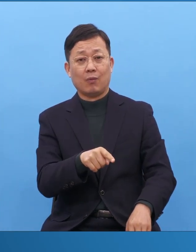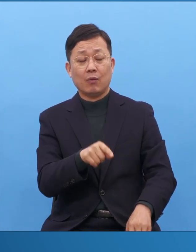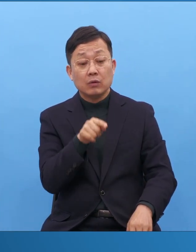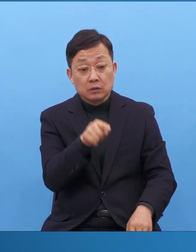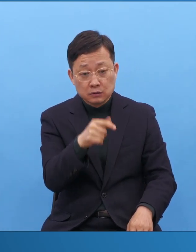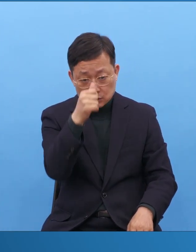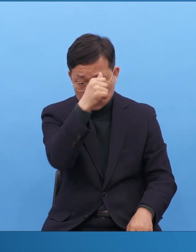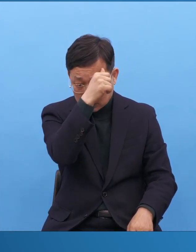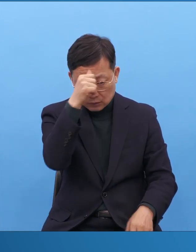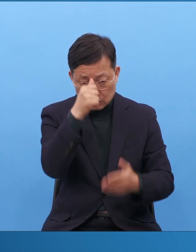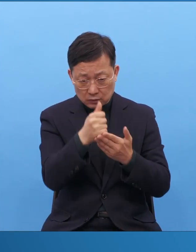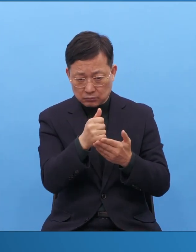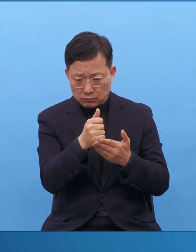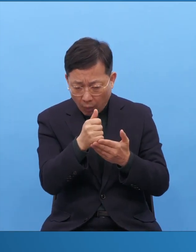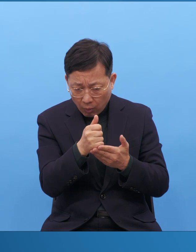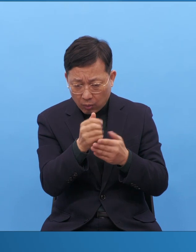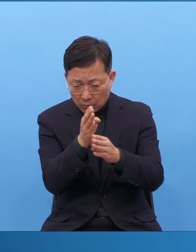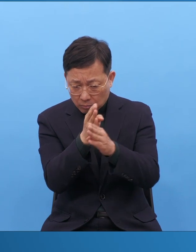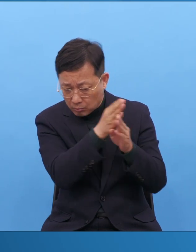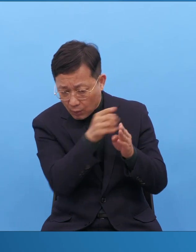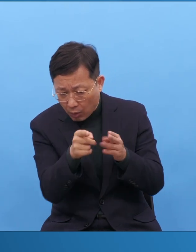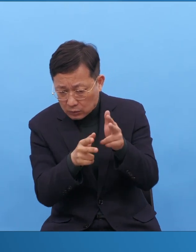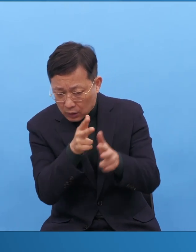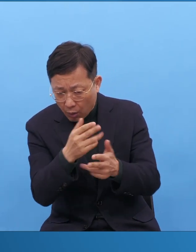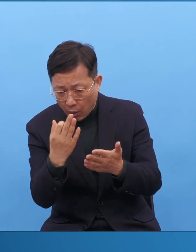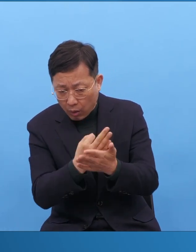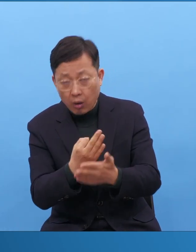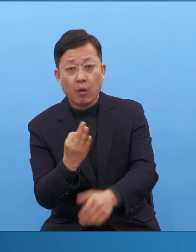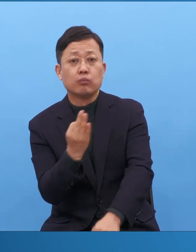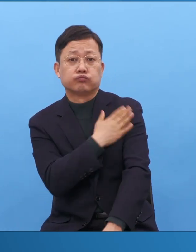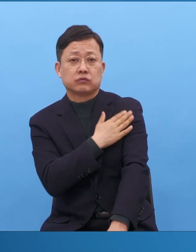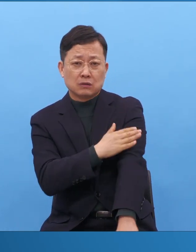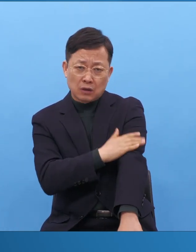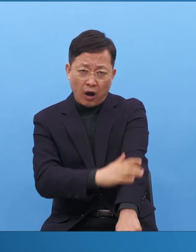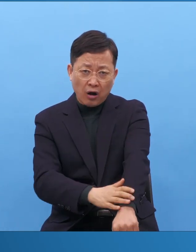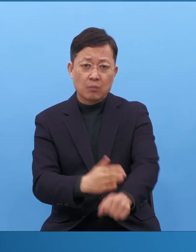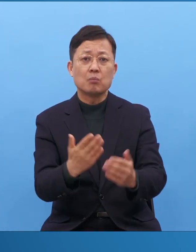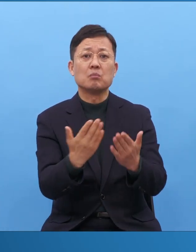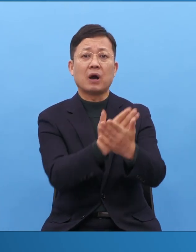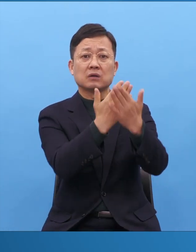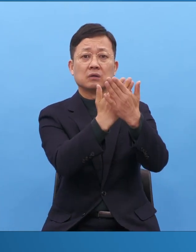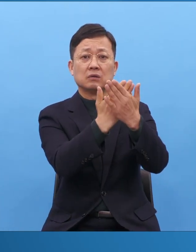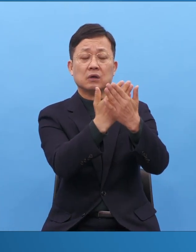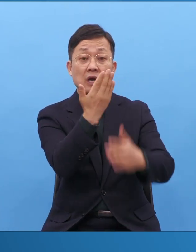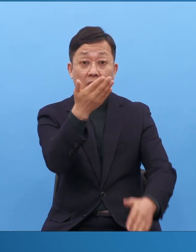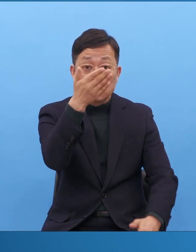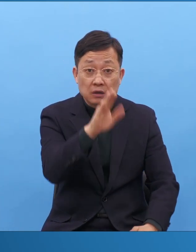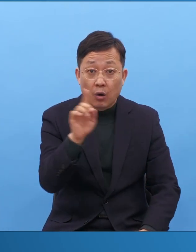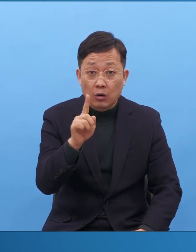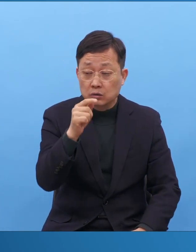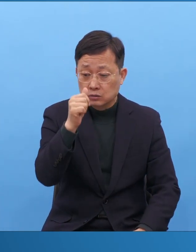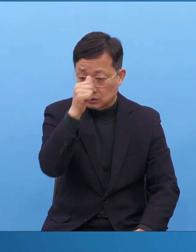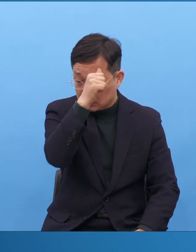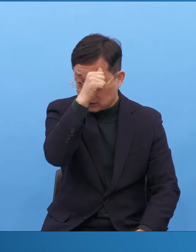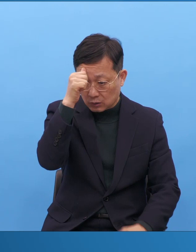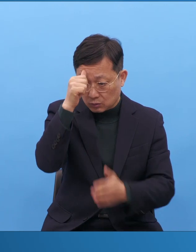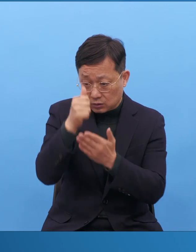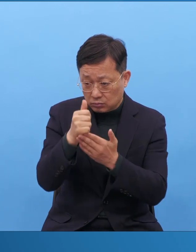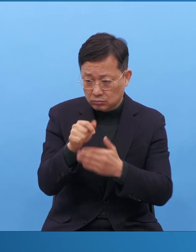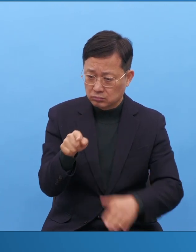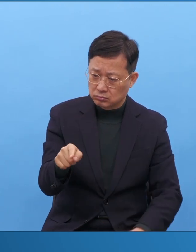이분들은 내가 산업도 보면 단단해요. 특징. 그런데 메시지 아예 안 듣는 중직자만 해요.